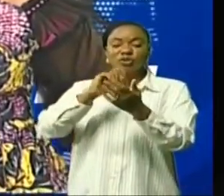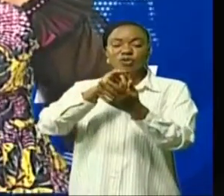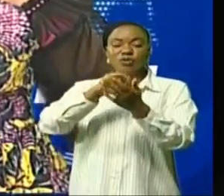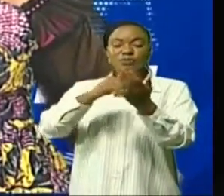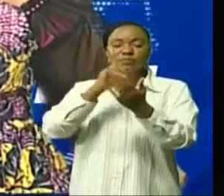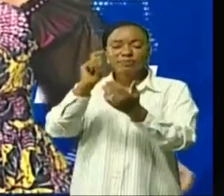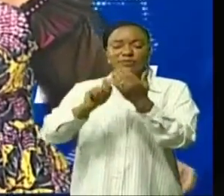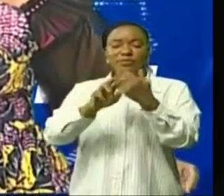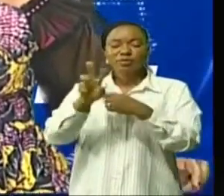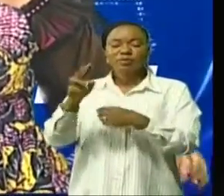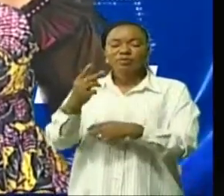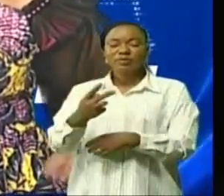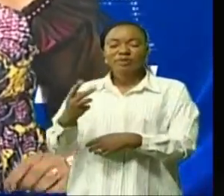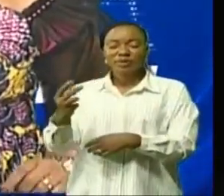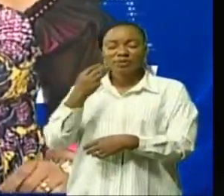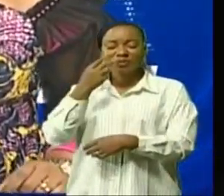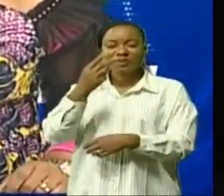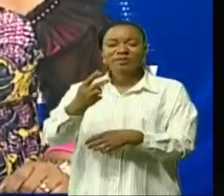Nord Kivu